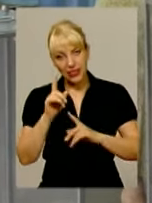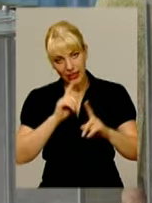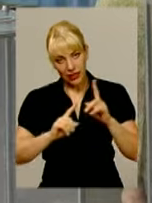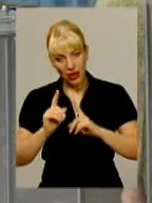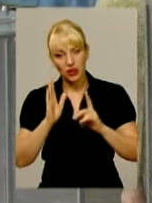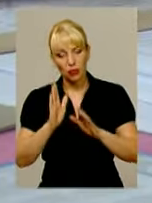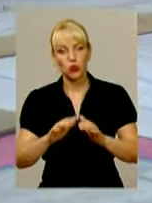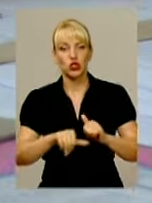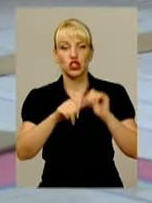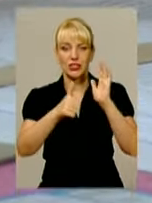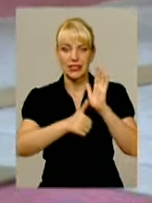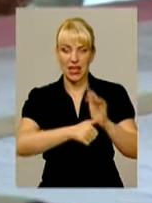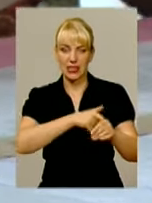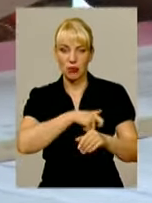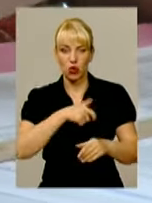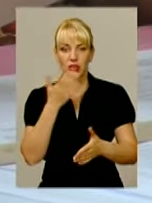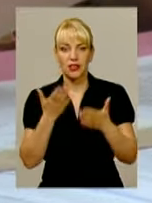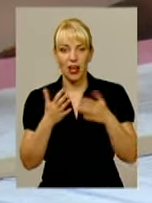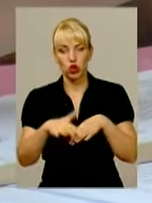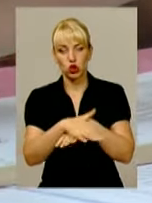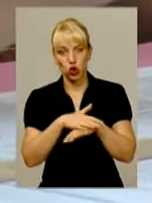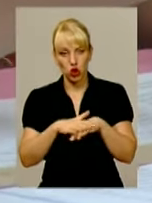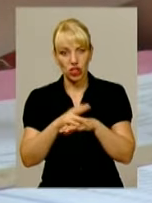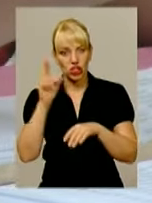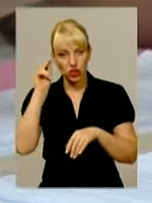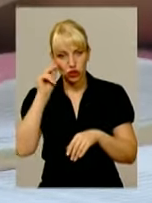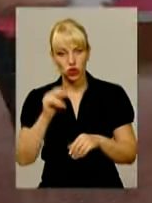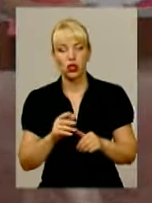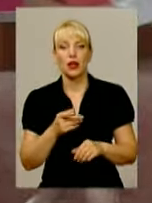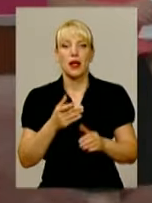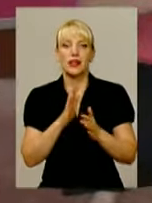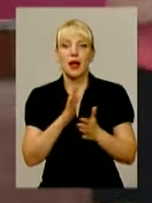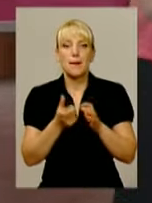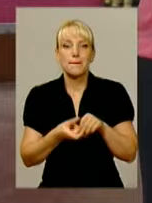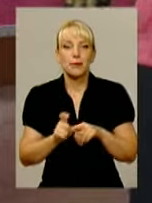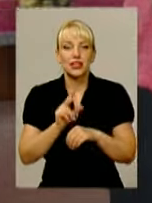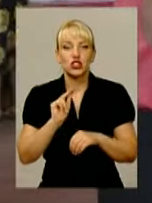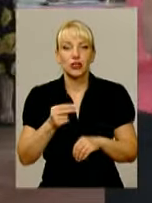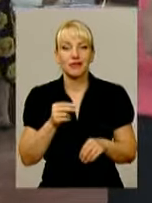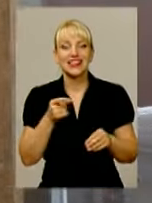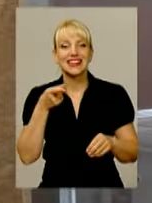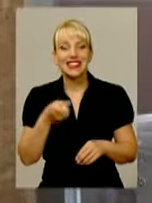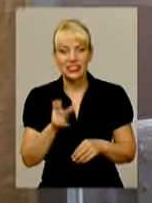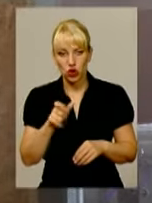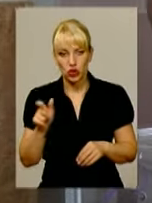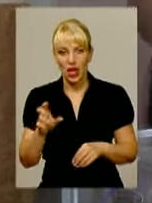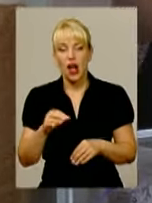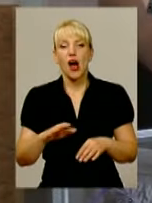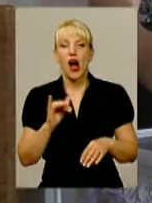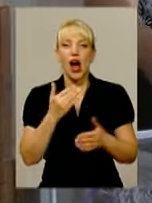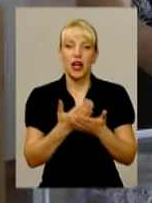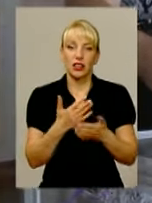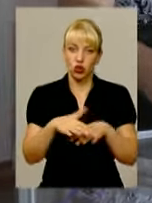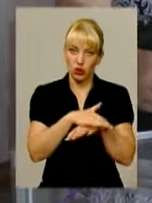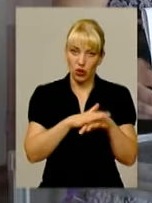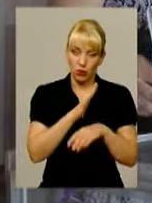буде 16 депутатів, якщо чисельність населення не перевищує тисячу осіб. У населених пунктах від тисячі до трьох тисяч жителів